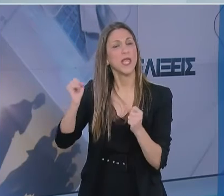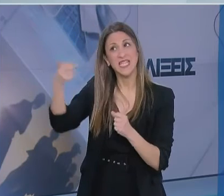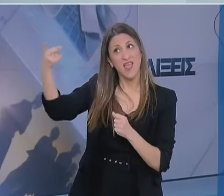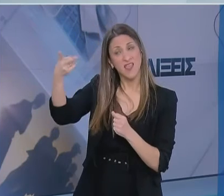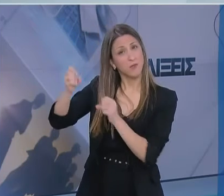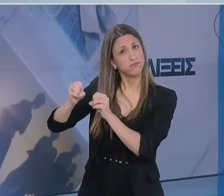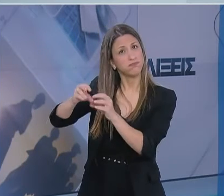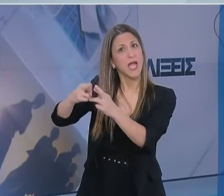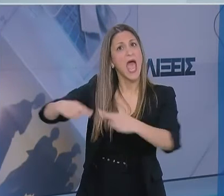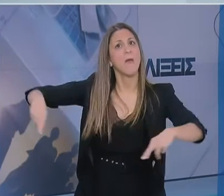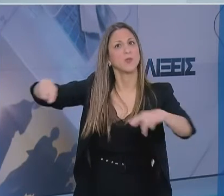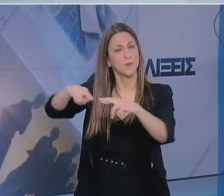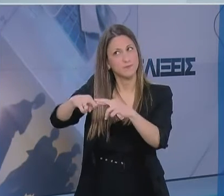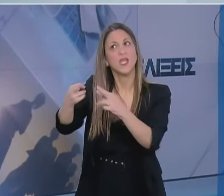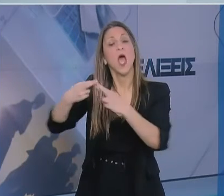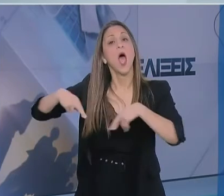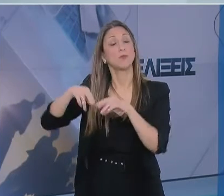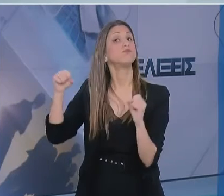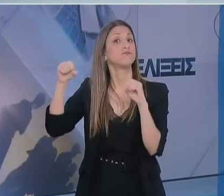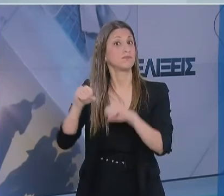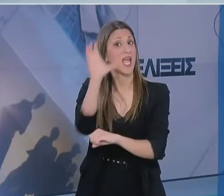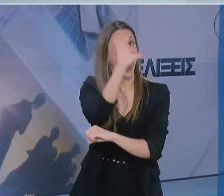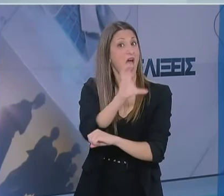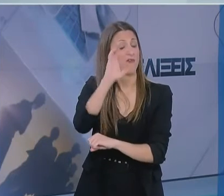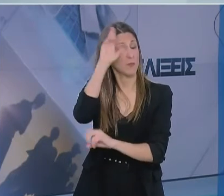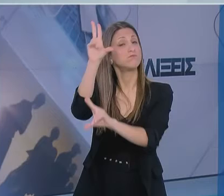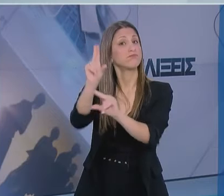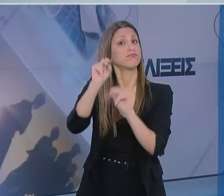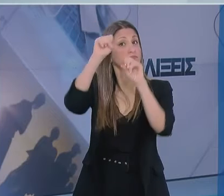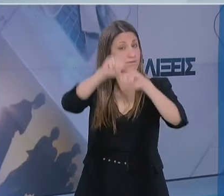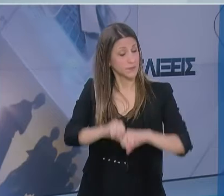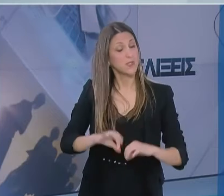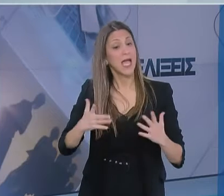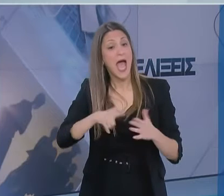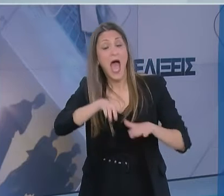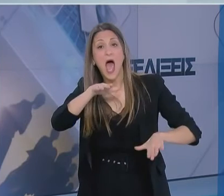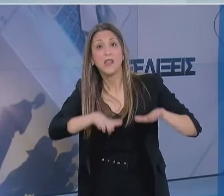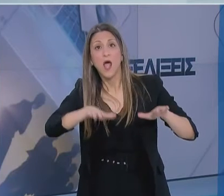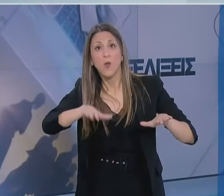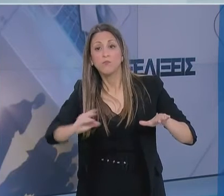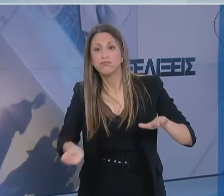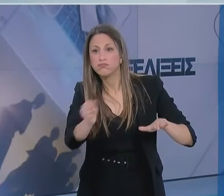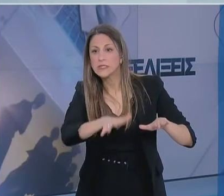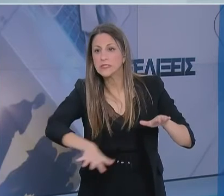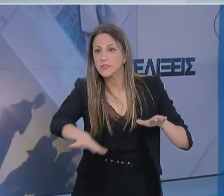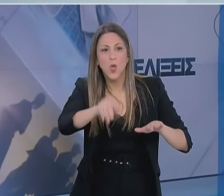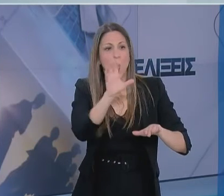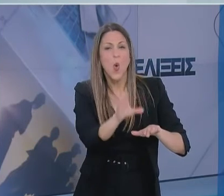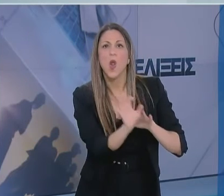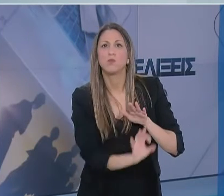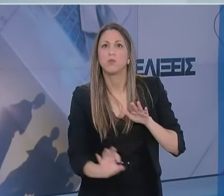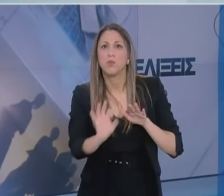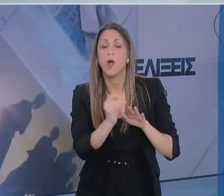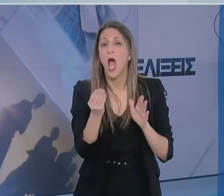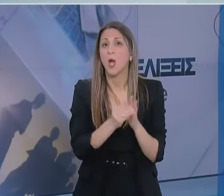Η Επιτροπή συμφώνησε με τα συμπεράσματα της Επιτροπής του Ευρωπαϊκού ΣΥΝΤΙΣΗ, πως ανάλογα με τα επιδημιολογικά δεδομένα και σε ειδικές συνθήκες